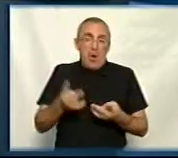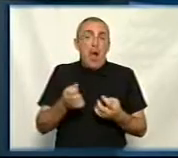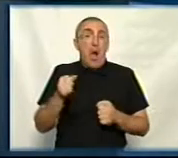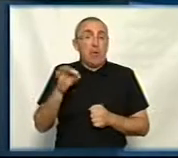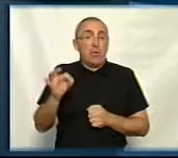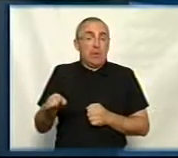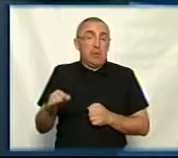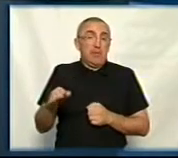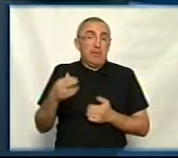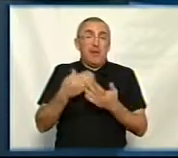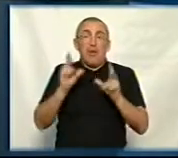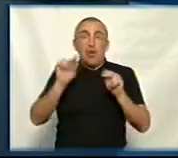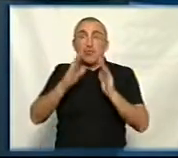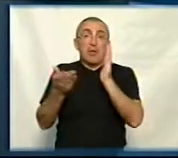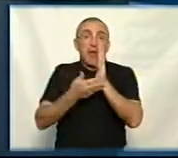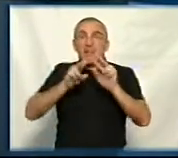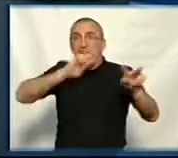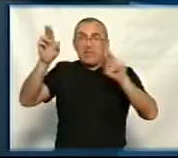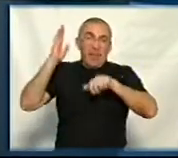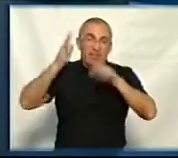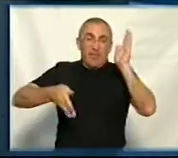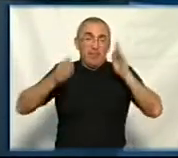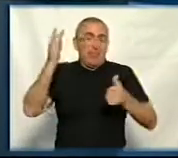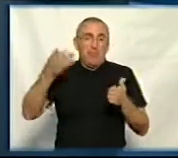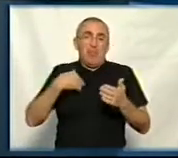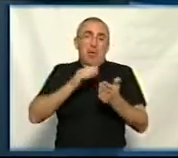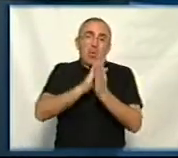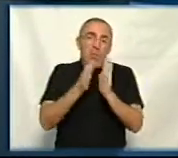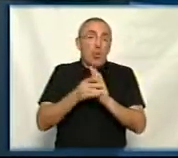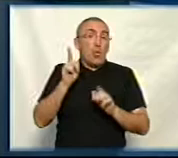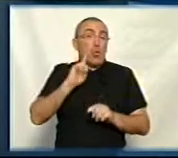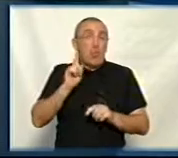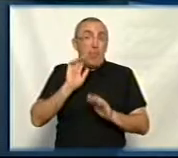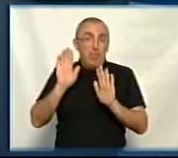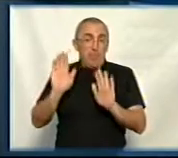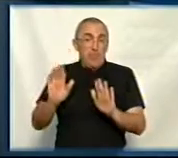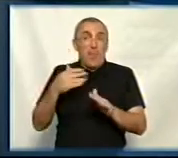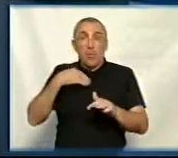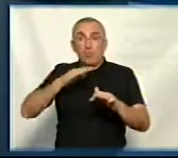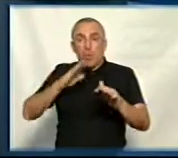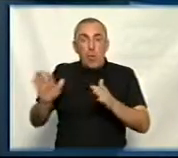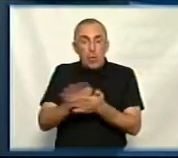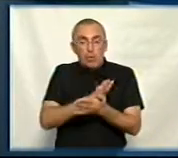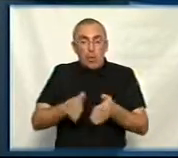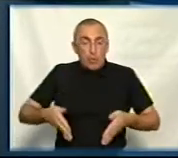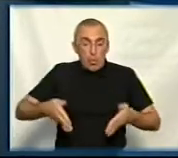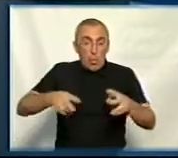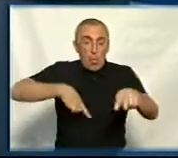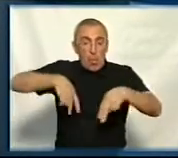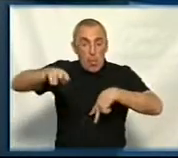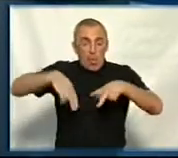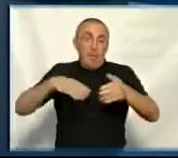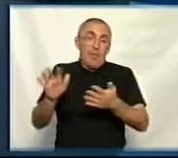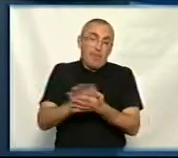от цю нещасні ці дерева крамсати, там ми домовились поки що до того, якщо ви хочете розчистити доріжки, де люди ходять, ну,